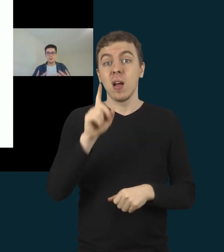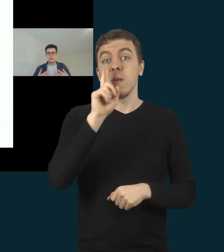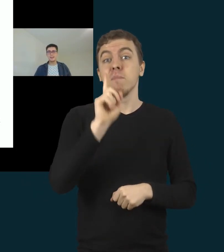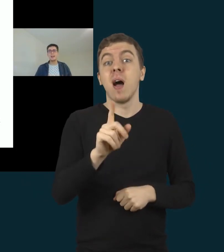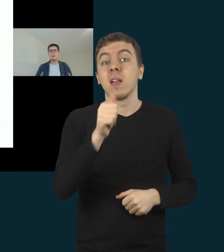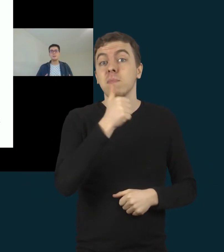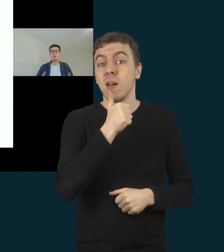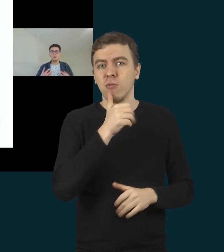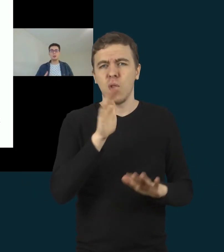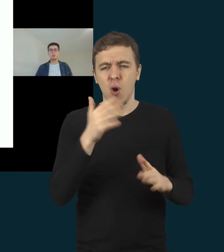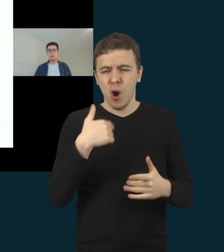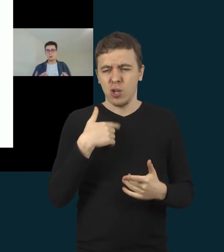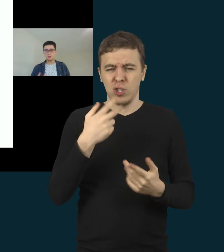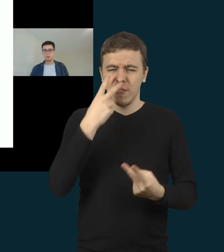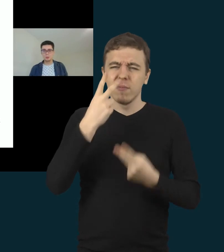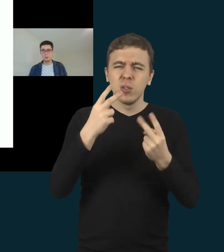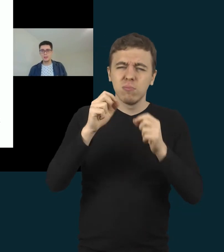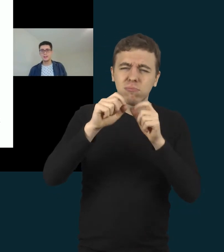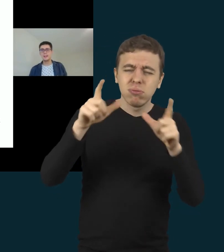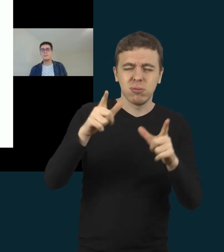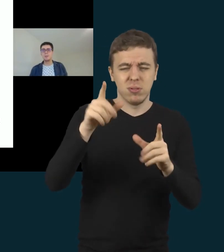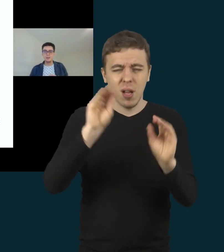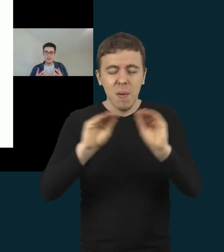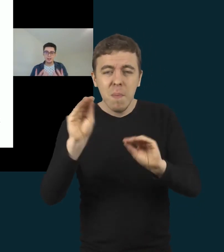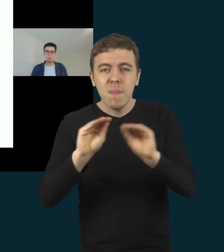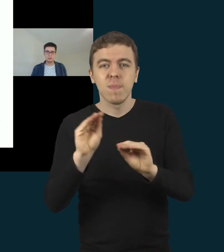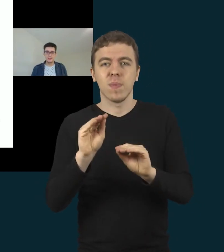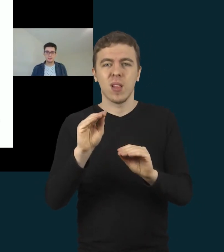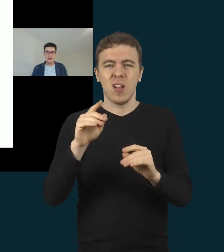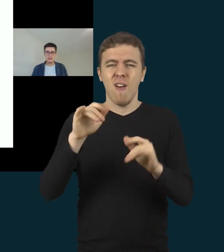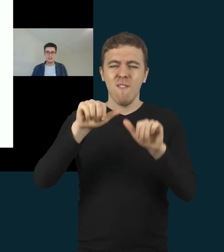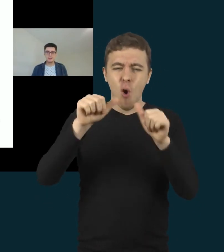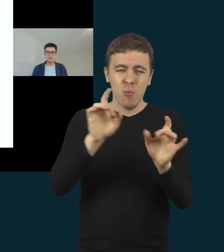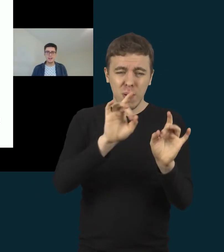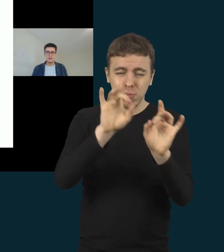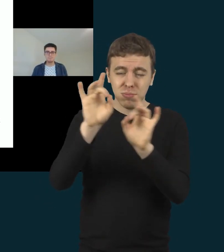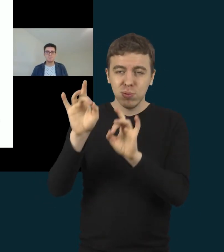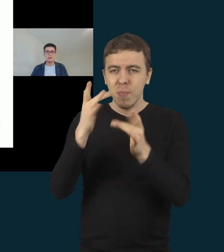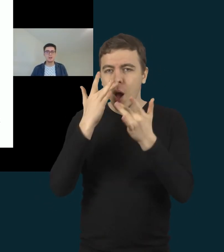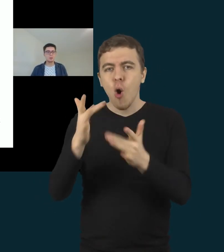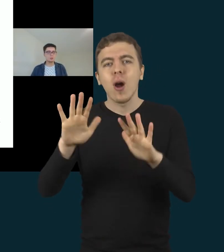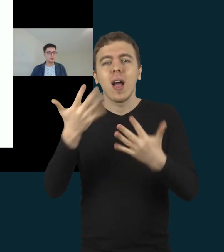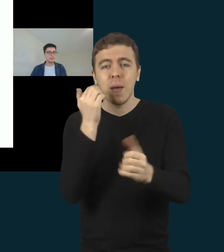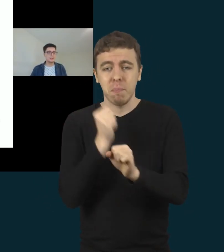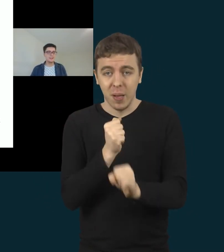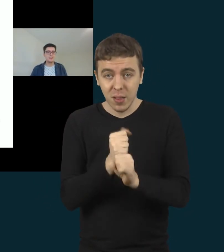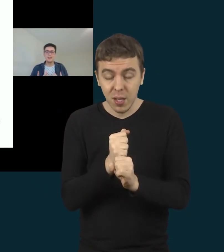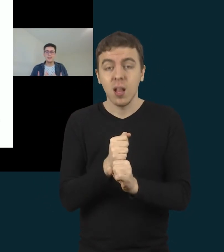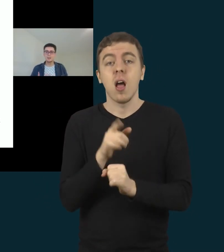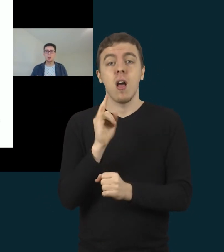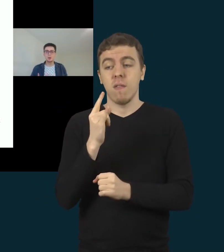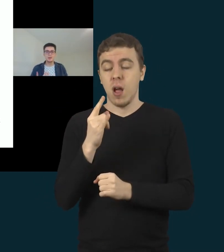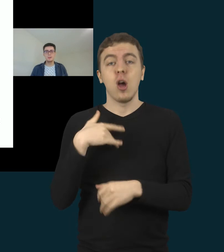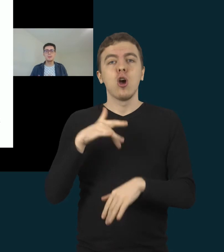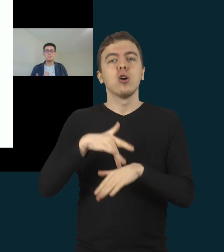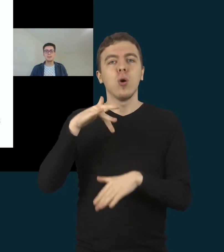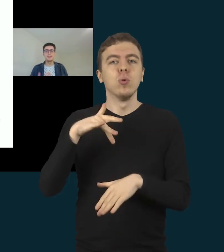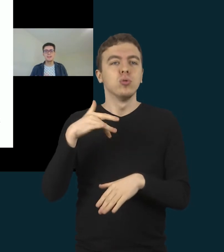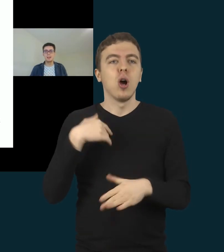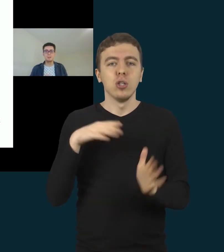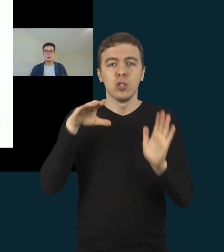bandai vizualizuoti, struktūruoti įvairiais būdais pertikti tą užduotį, tada vaikas jaučiasi